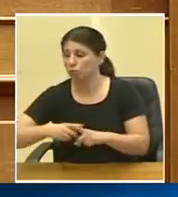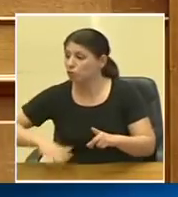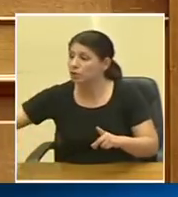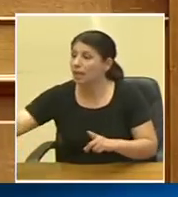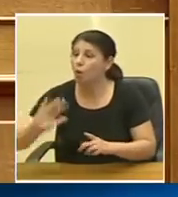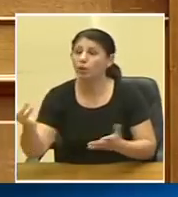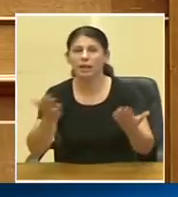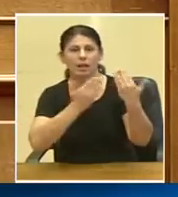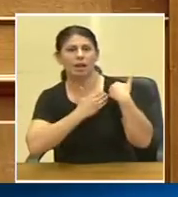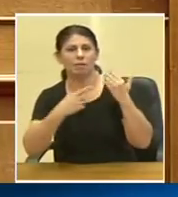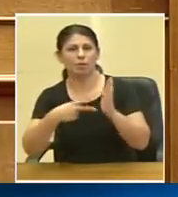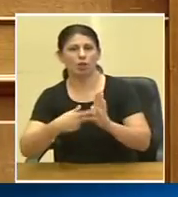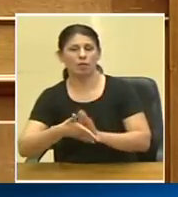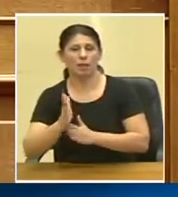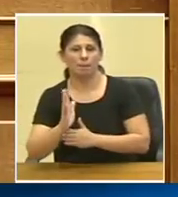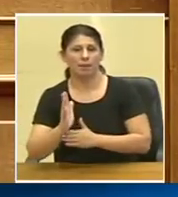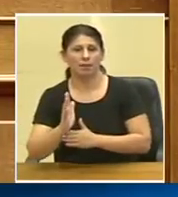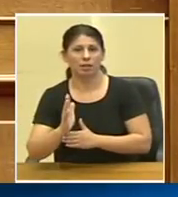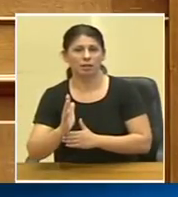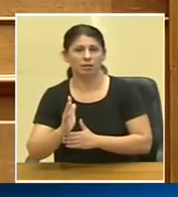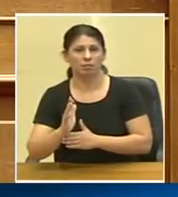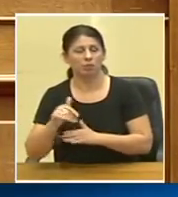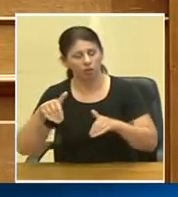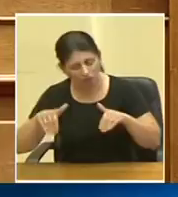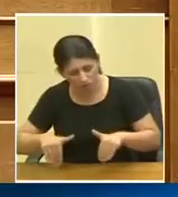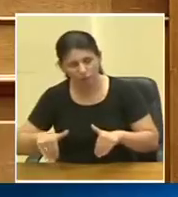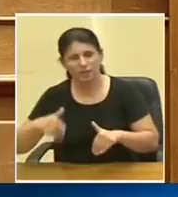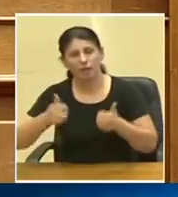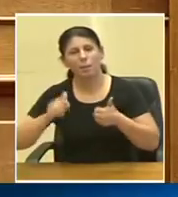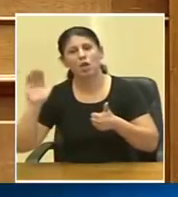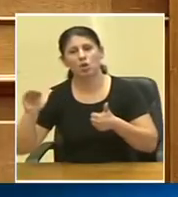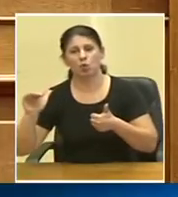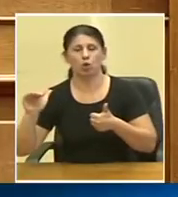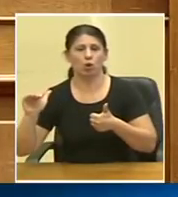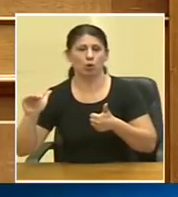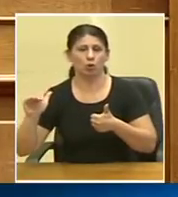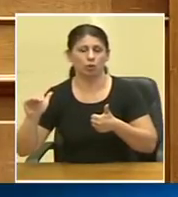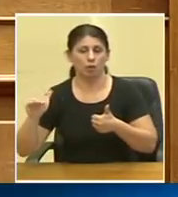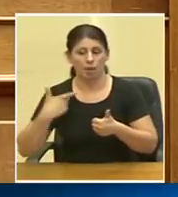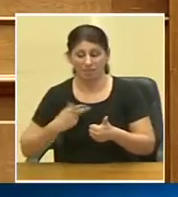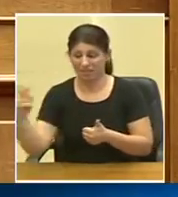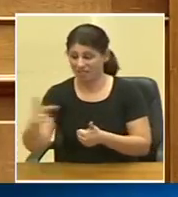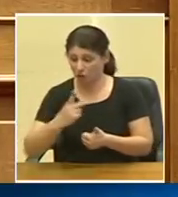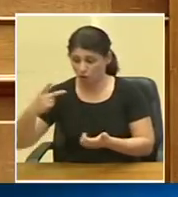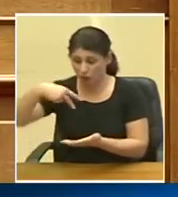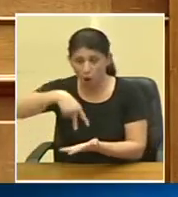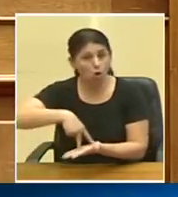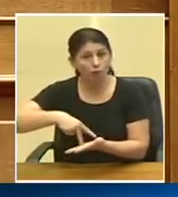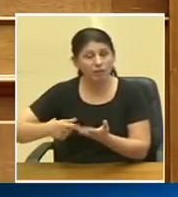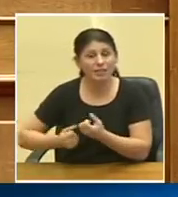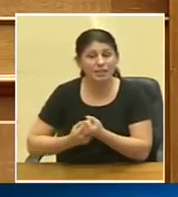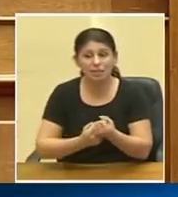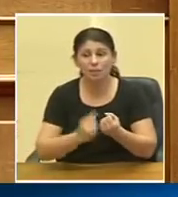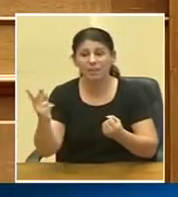όταν αναλάβαμε το 2015 και όταν συμβαστήκαμε τον Ιούλη δώσαμε μια υπόσχεση ότι θα κρατήσουμε την κοινωνία όρθια στηρίζοντας